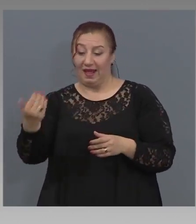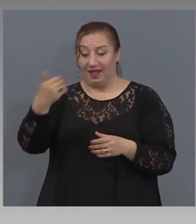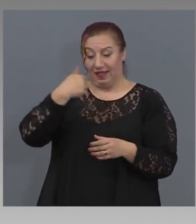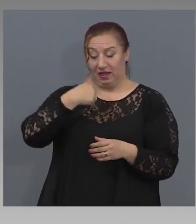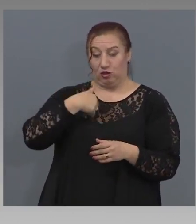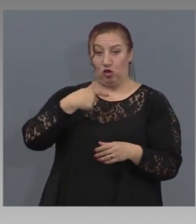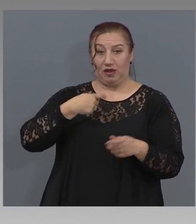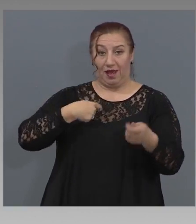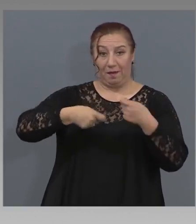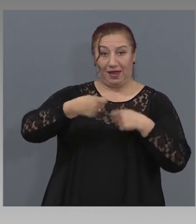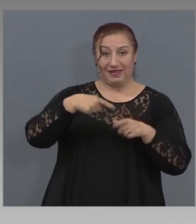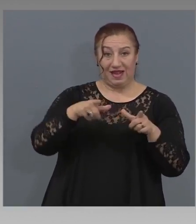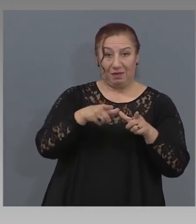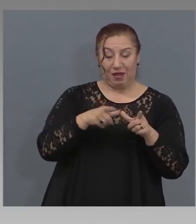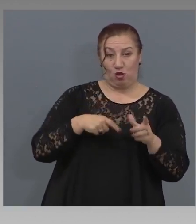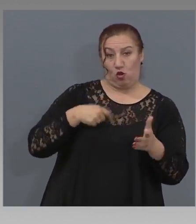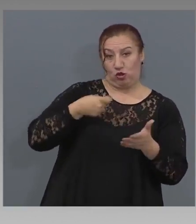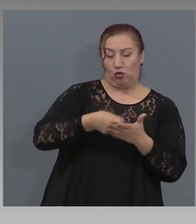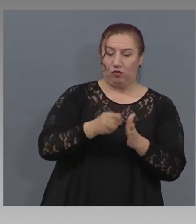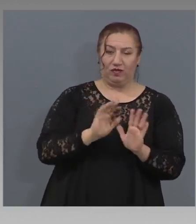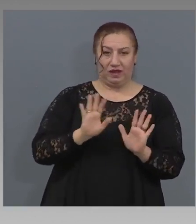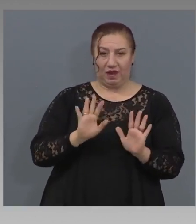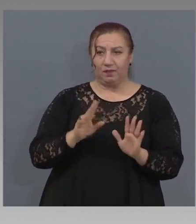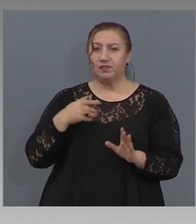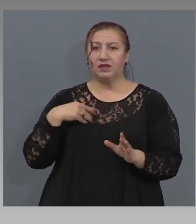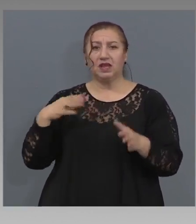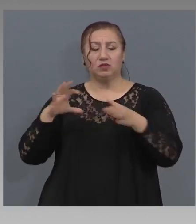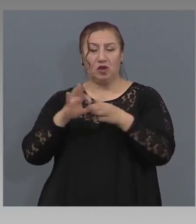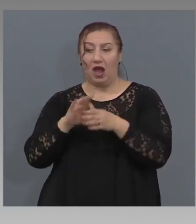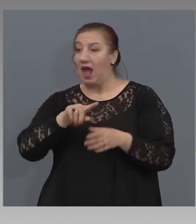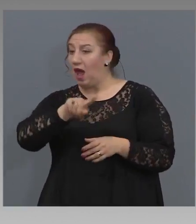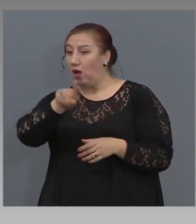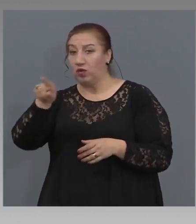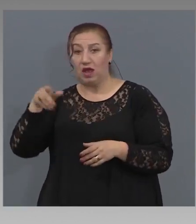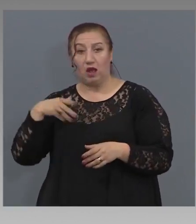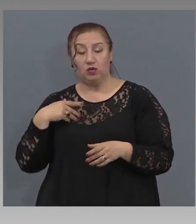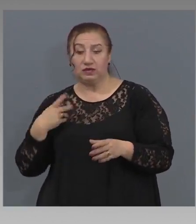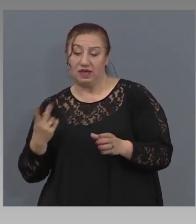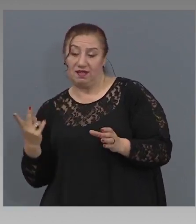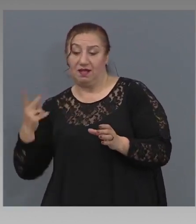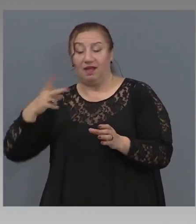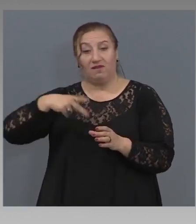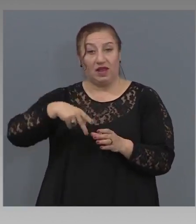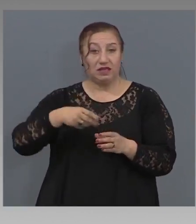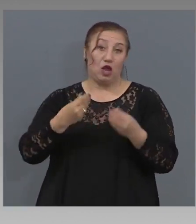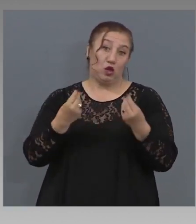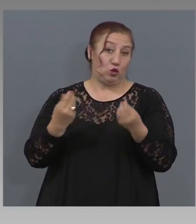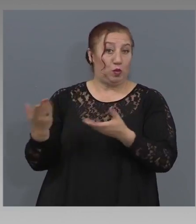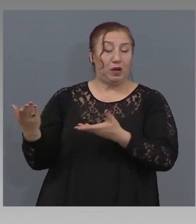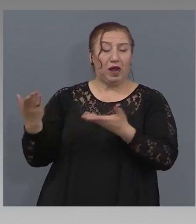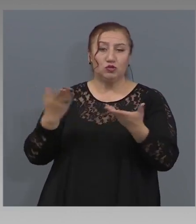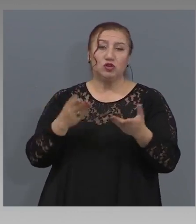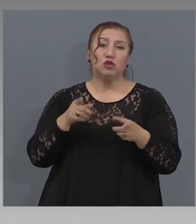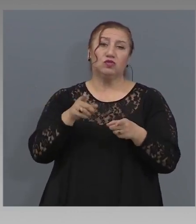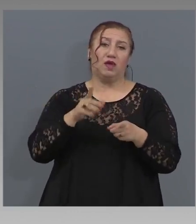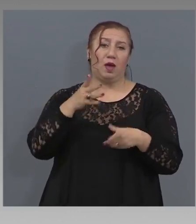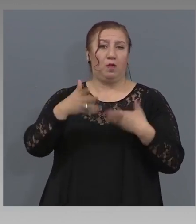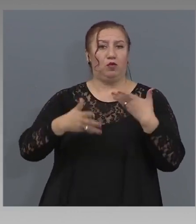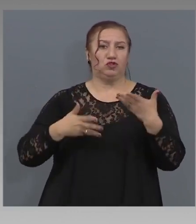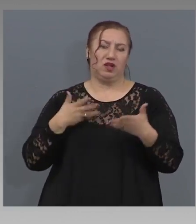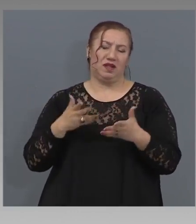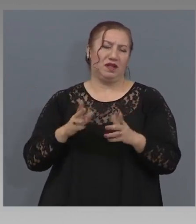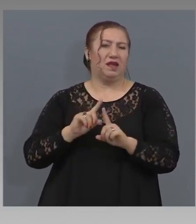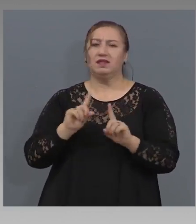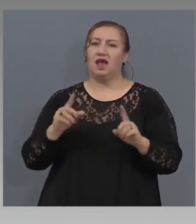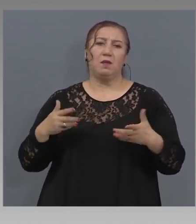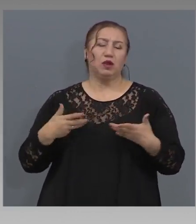защото имаме контакт с тях. Естествено, ако някой после каже искам да вляза във вашата платформа, той е добре дошъл, но бездени